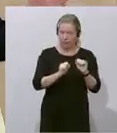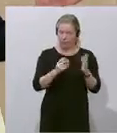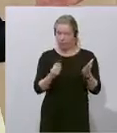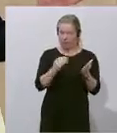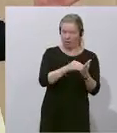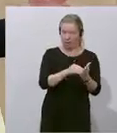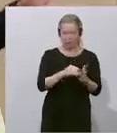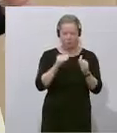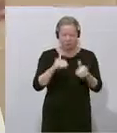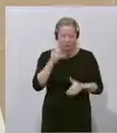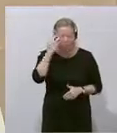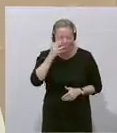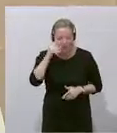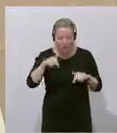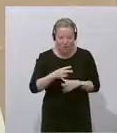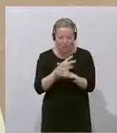Österreich gekommen sind.